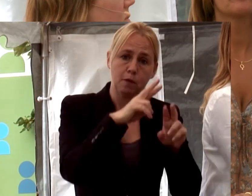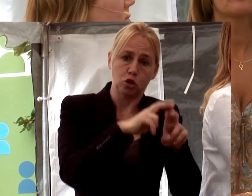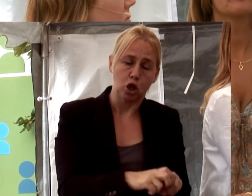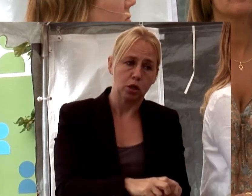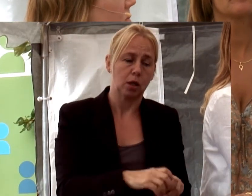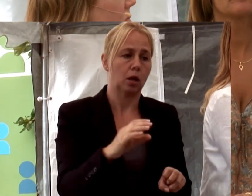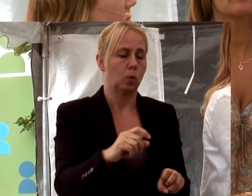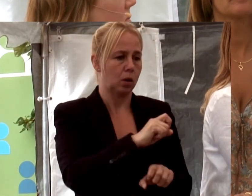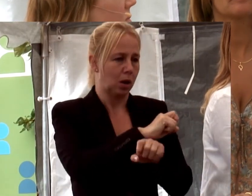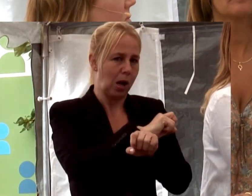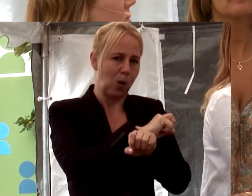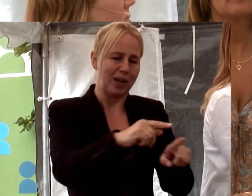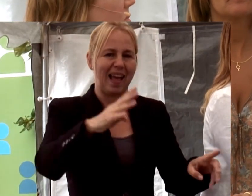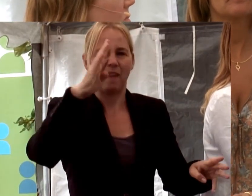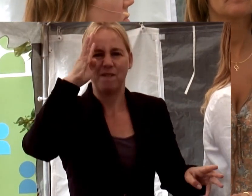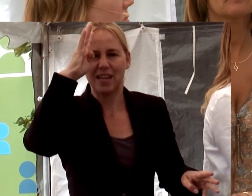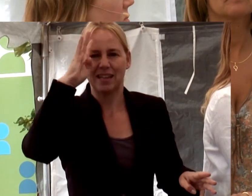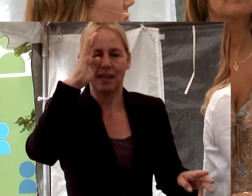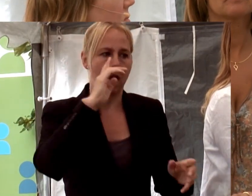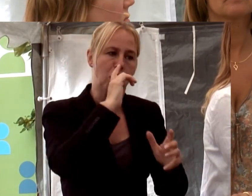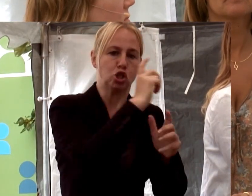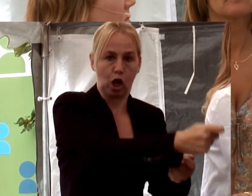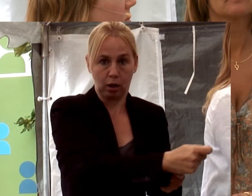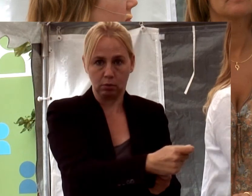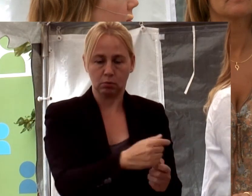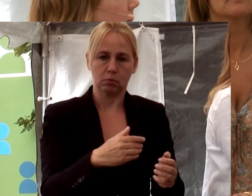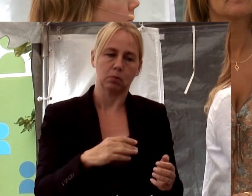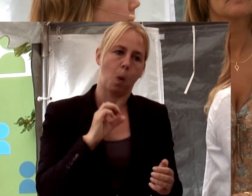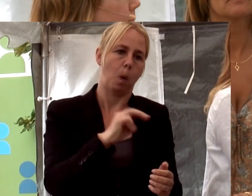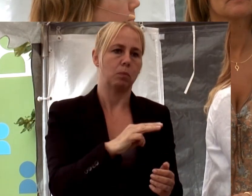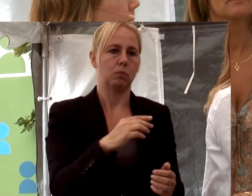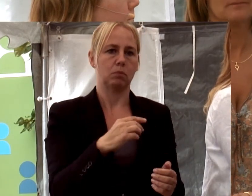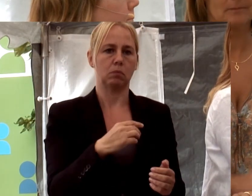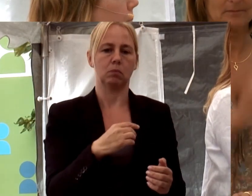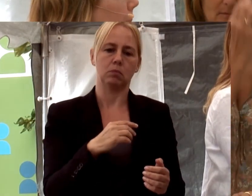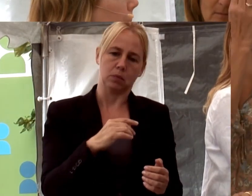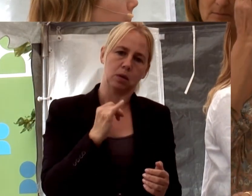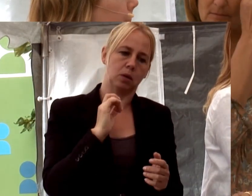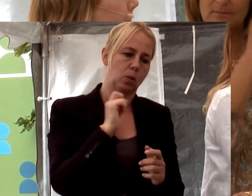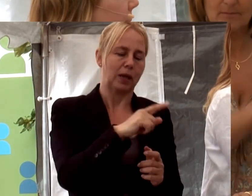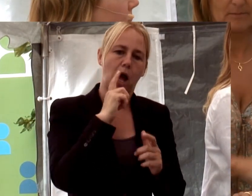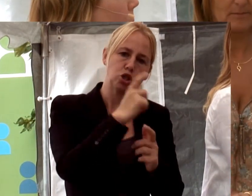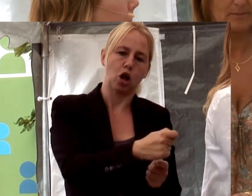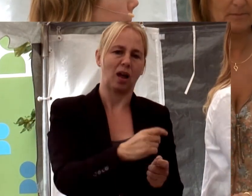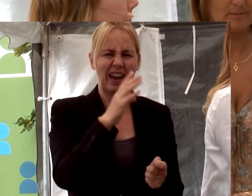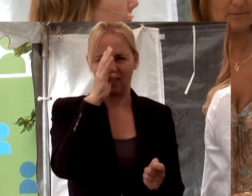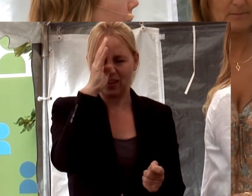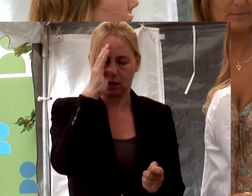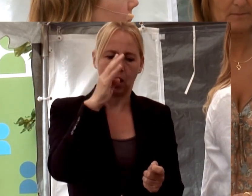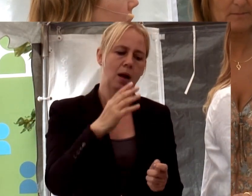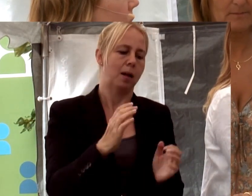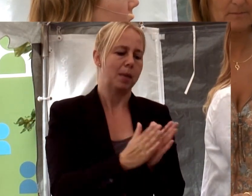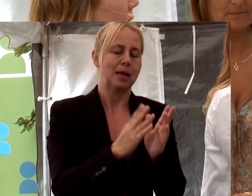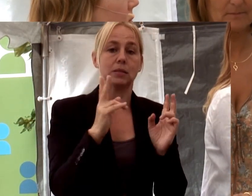då skickar man ut en fiktiv ansökan om, eller in i en ansökan, där det var samma